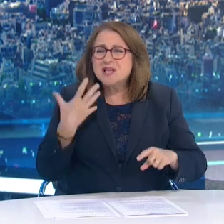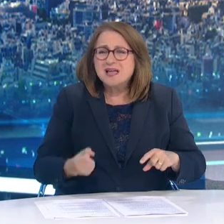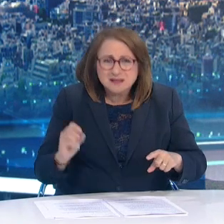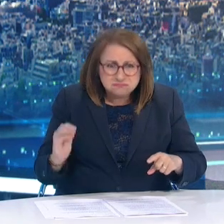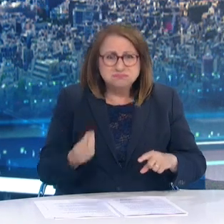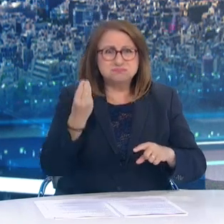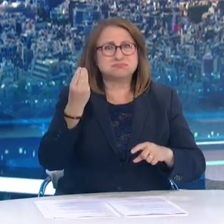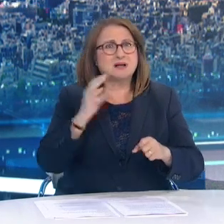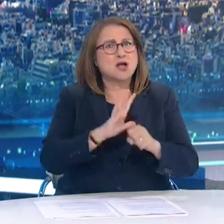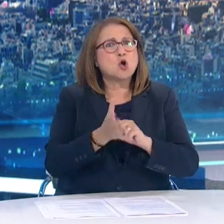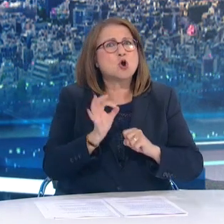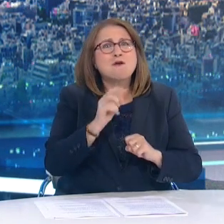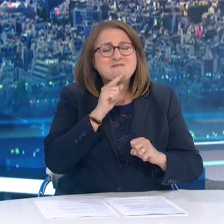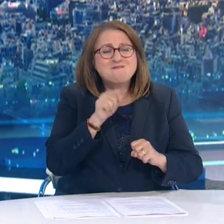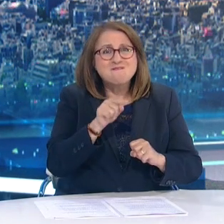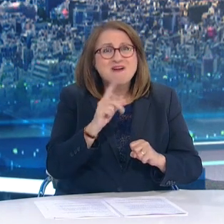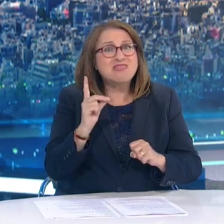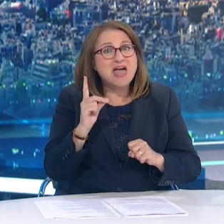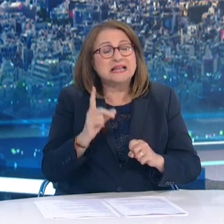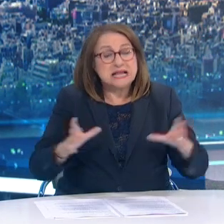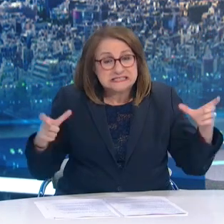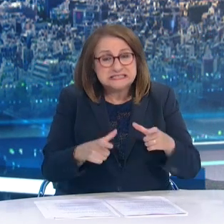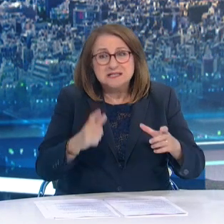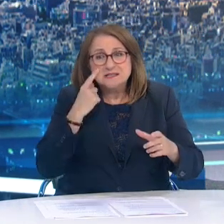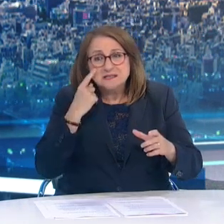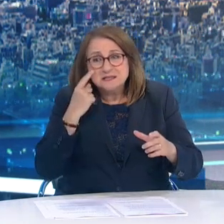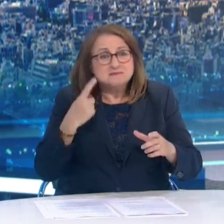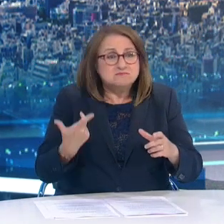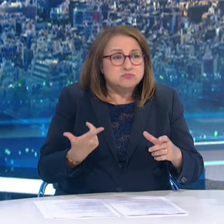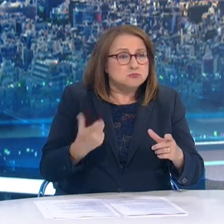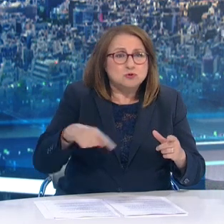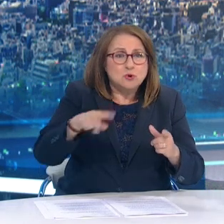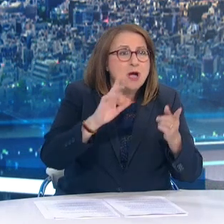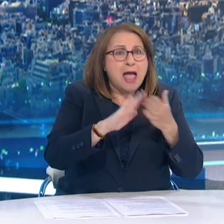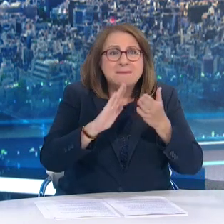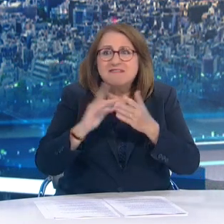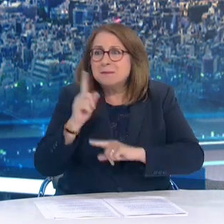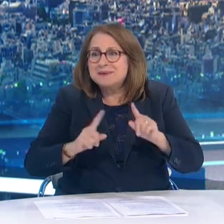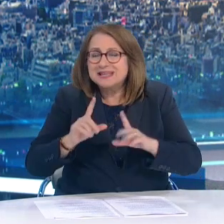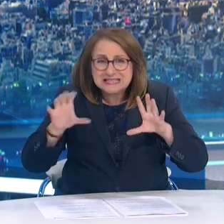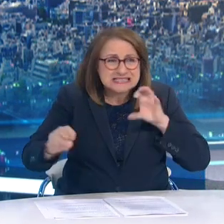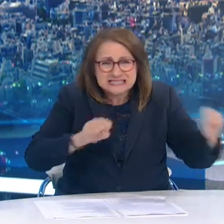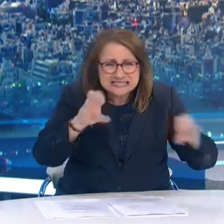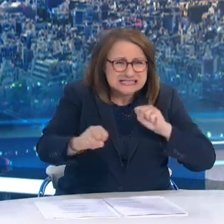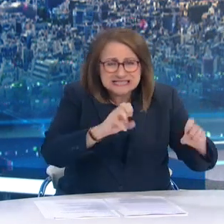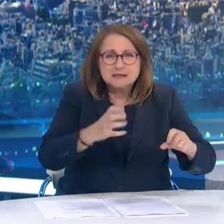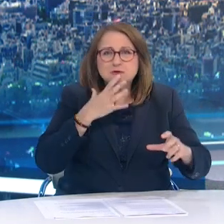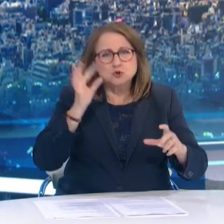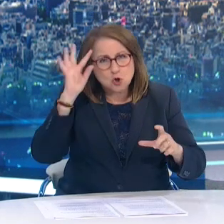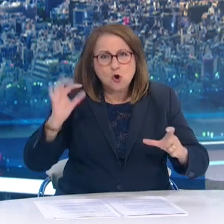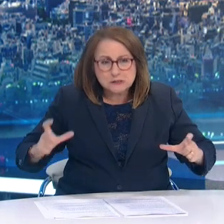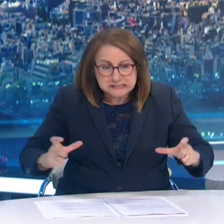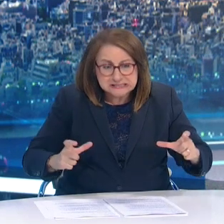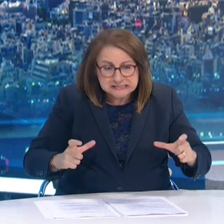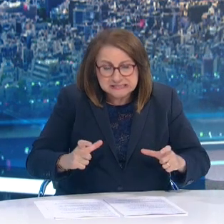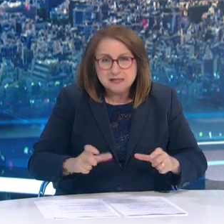περιστατικών με στόχο την κατά το δυνατό καθυστέρηση της διασποράς. Ο Παγκόσμιος Οργανισμός Υγείας αλλά και